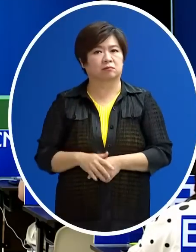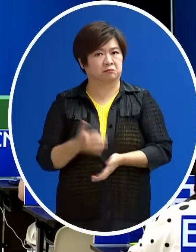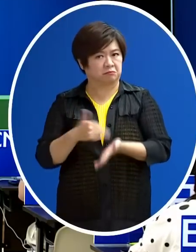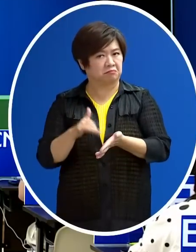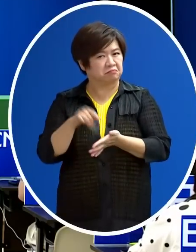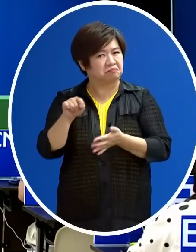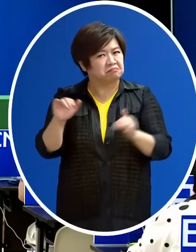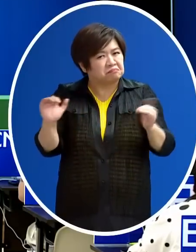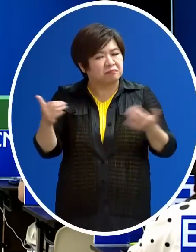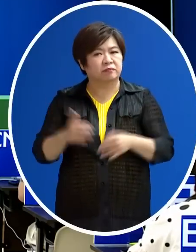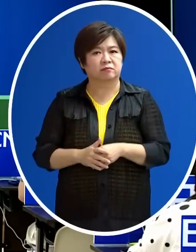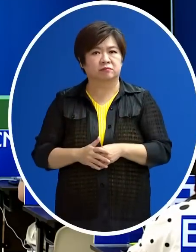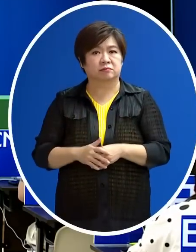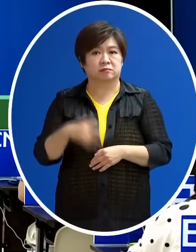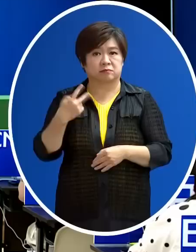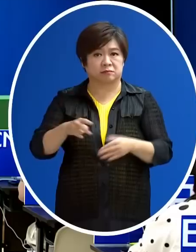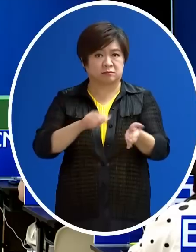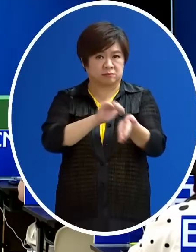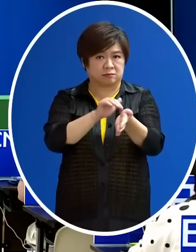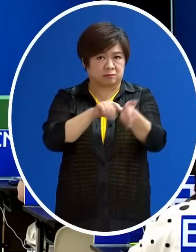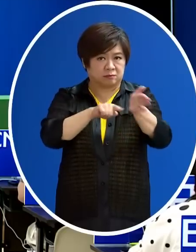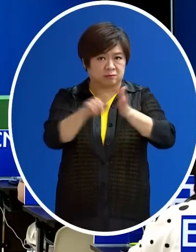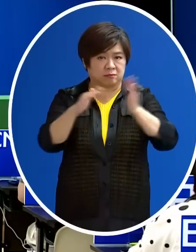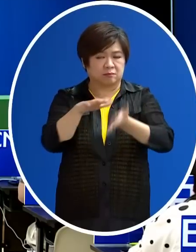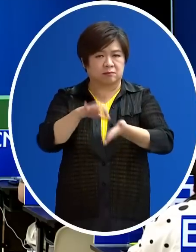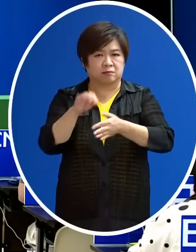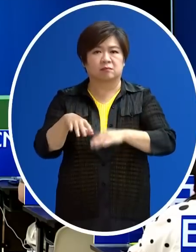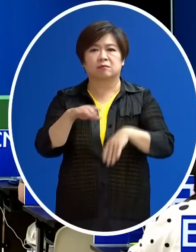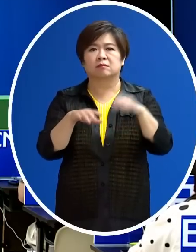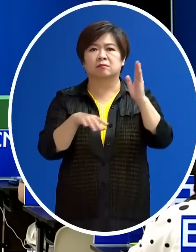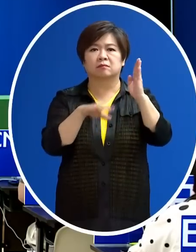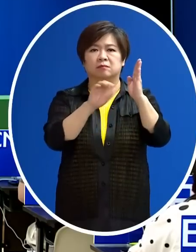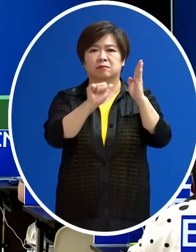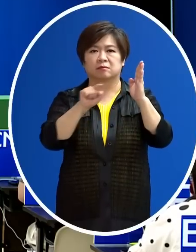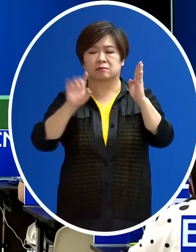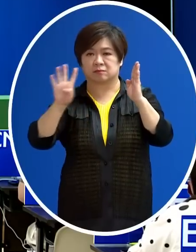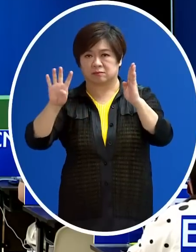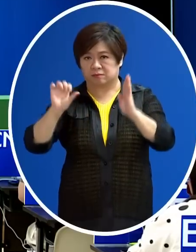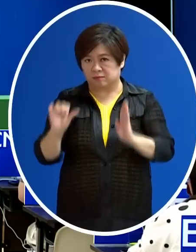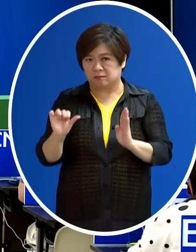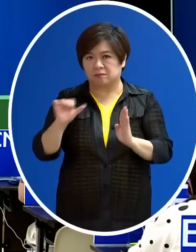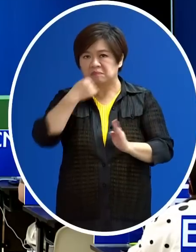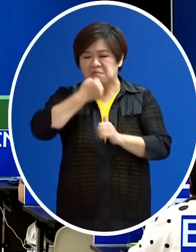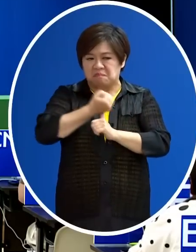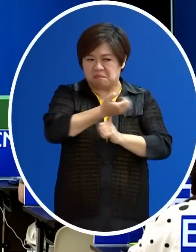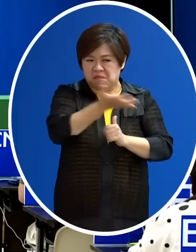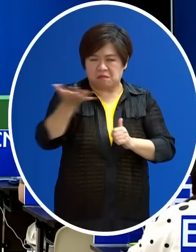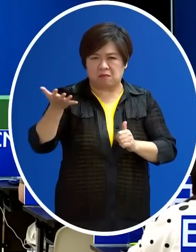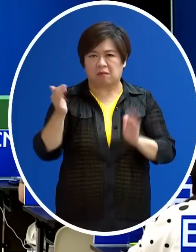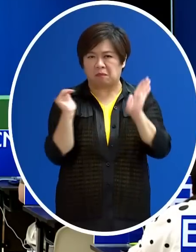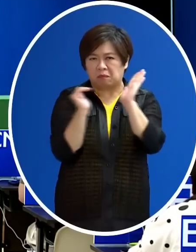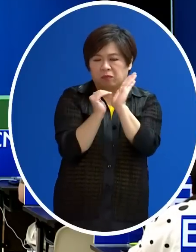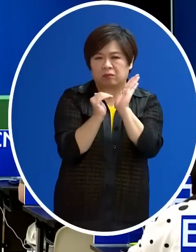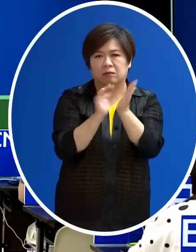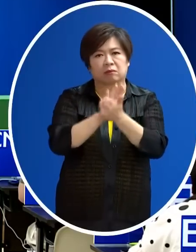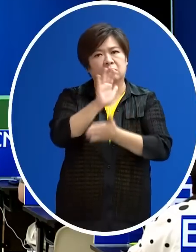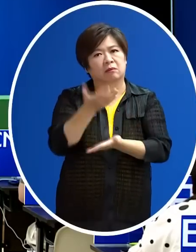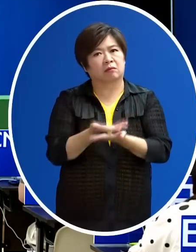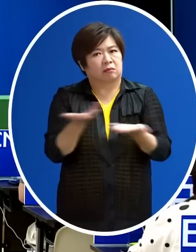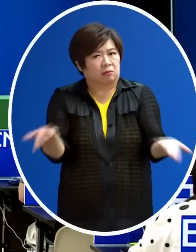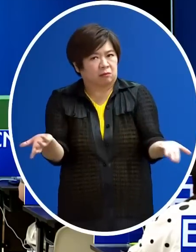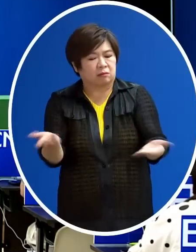然後另外呢 也有專家提到說BA.4跟BA.5可能很快就會有本土的個案那我們未來要如何因應 謝謝